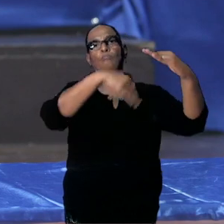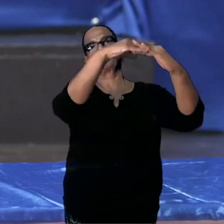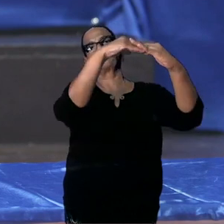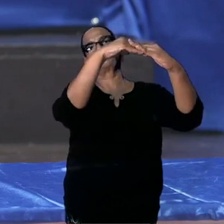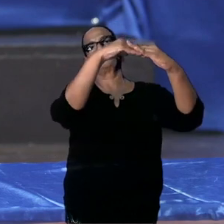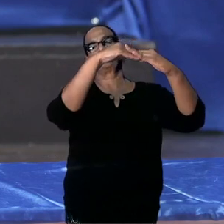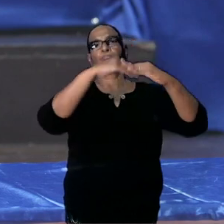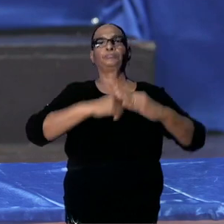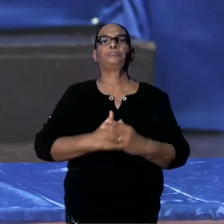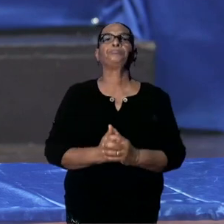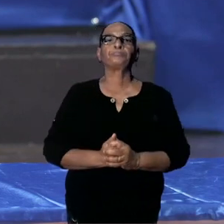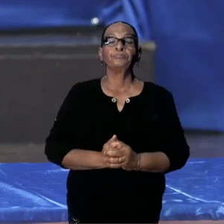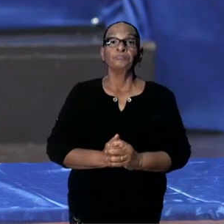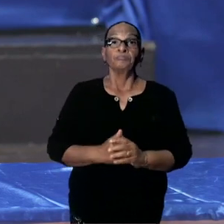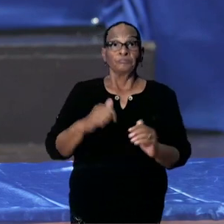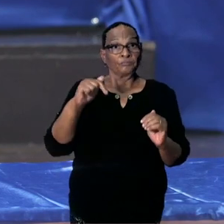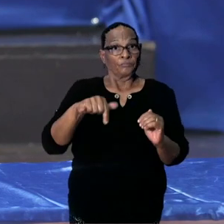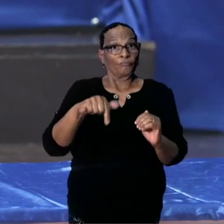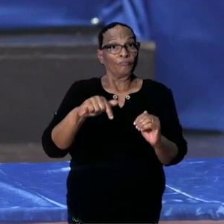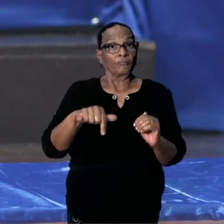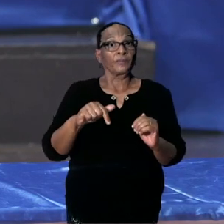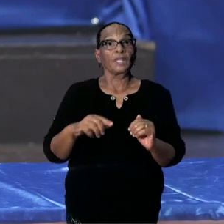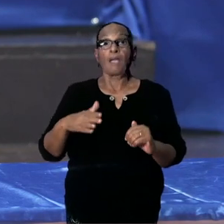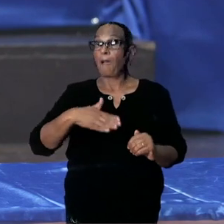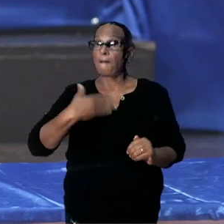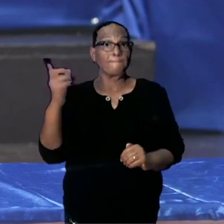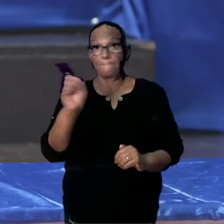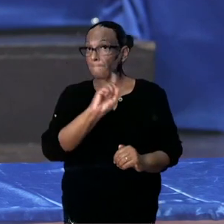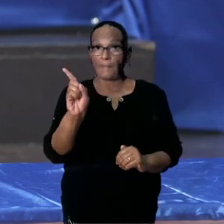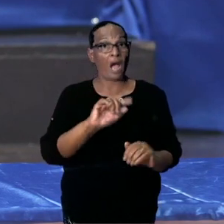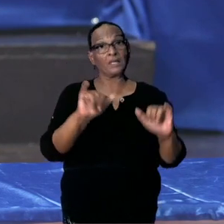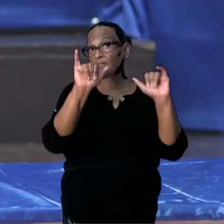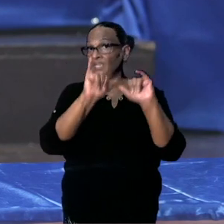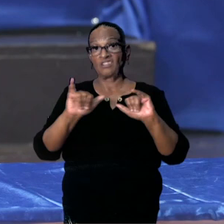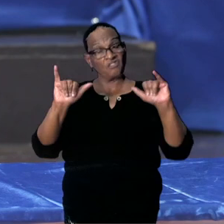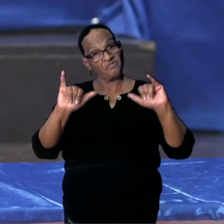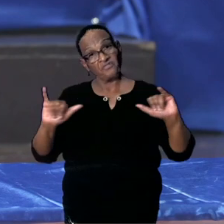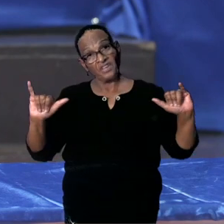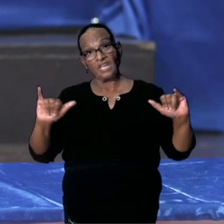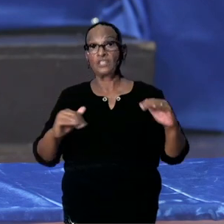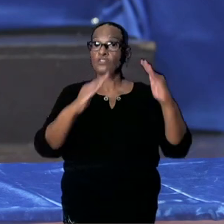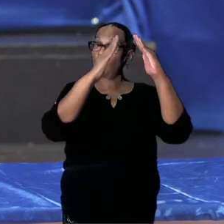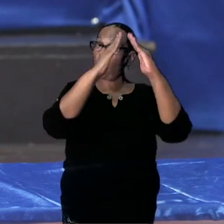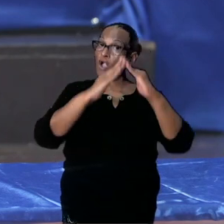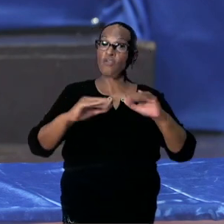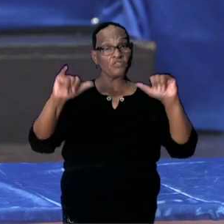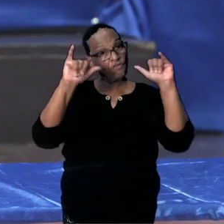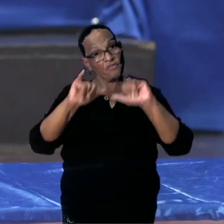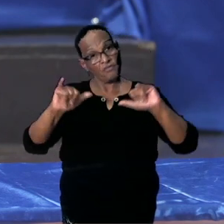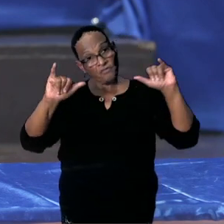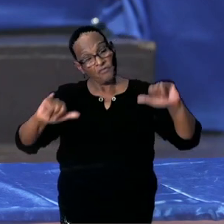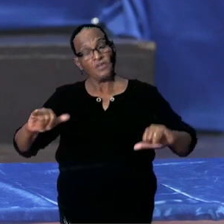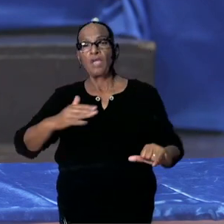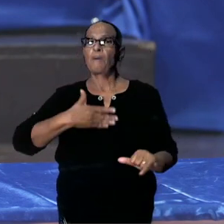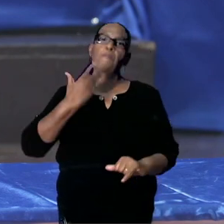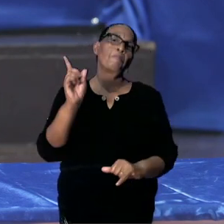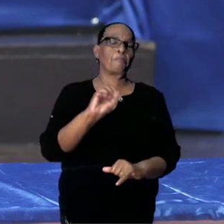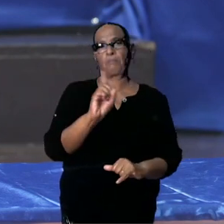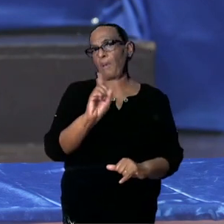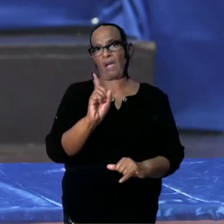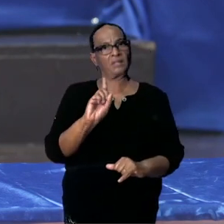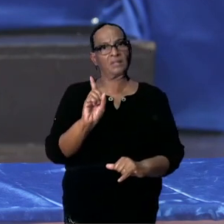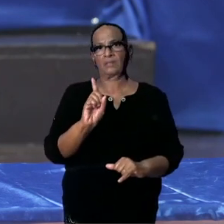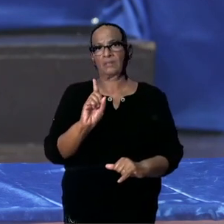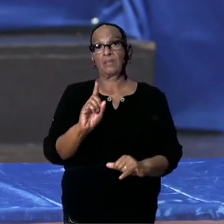Het is uiteraard nog steeds verboden feesten met inbegrip van huisfeesten te houden. Hiervoor zal er